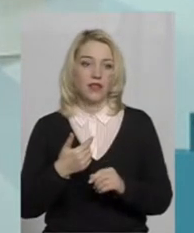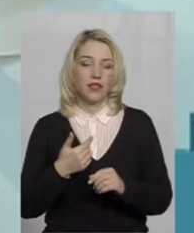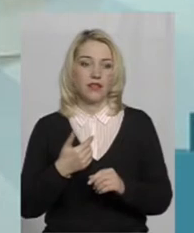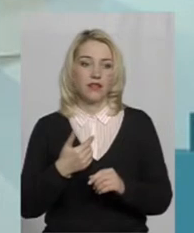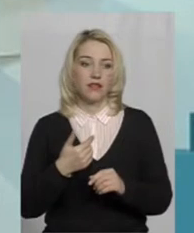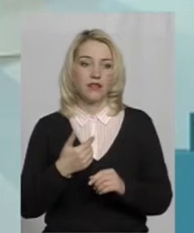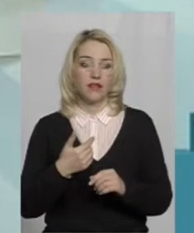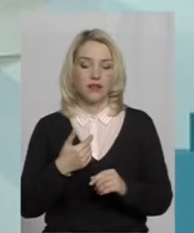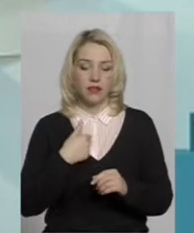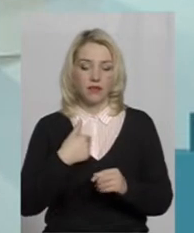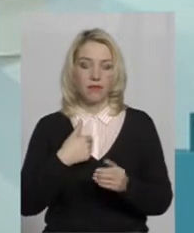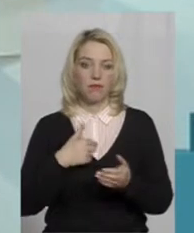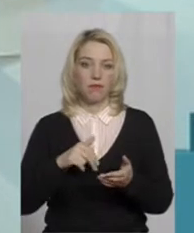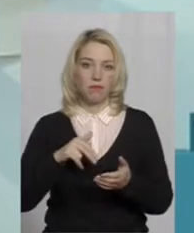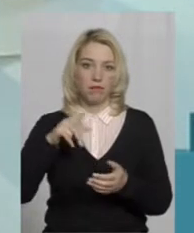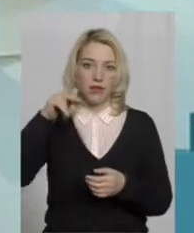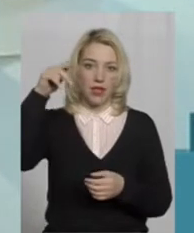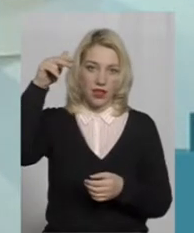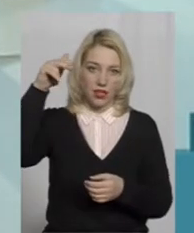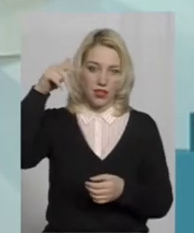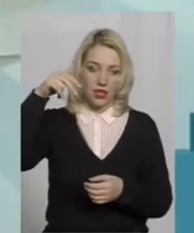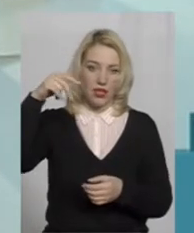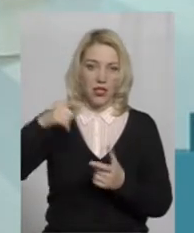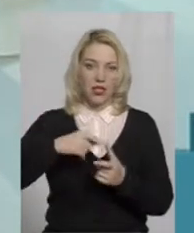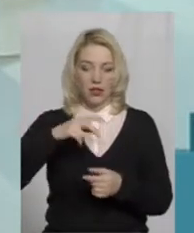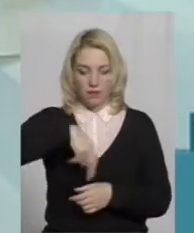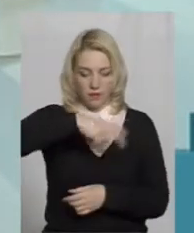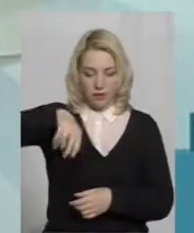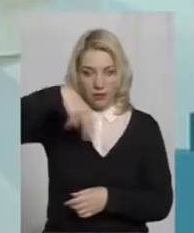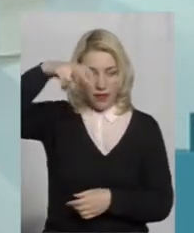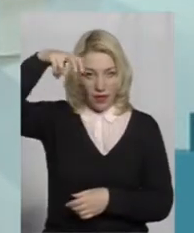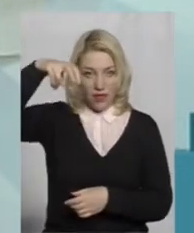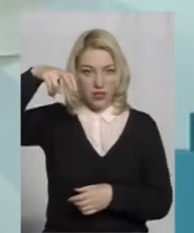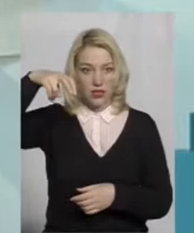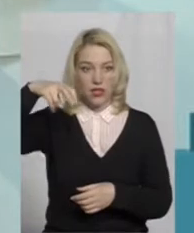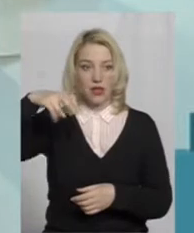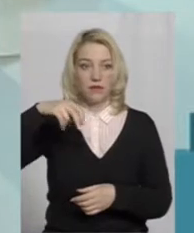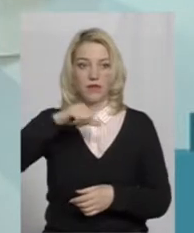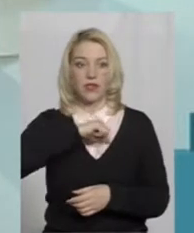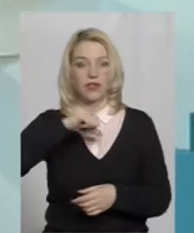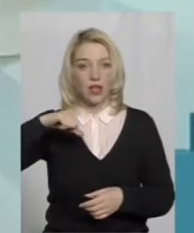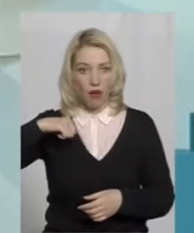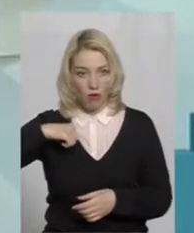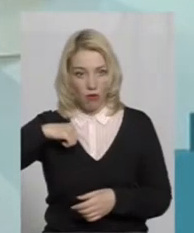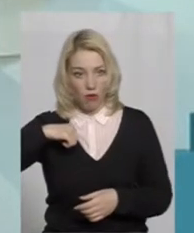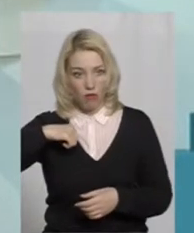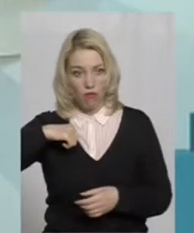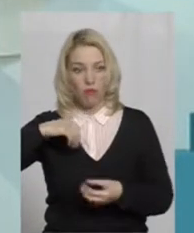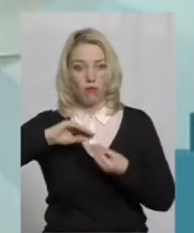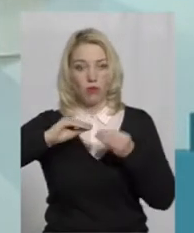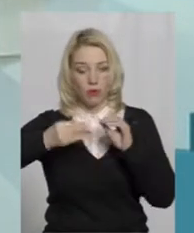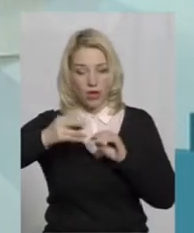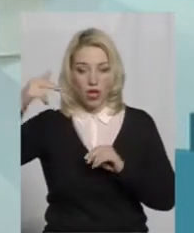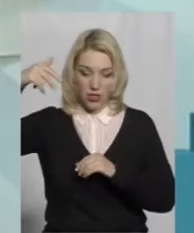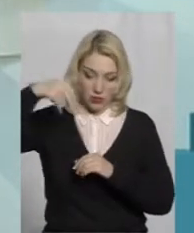піднятися по сходах, чи спуститися самому, спуститися значно легше, піднятися самому по сходах проблематично.